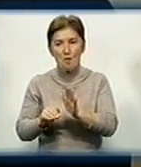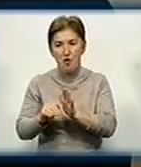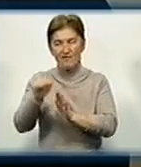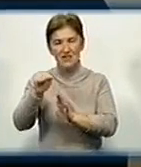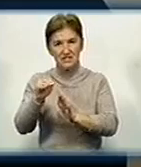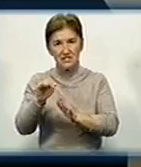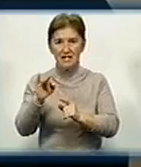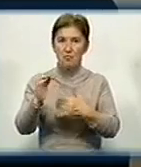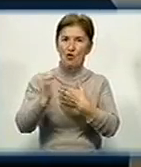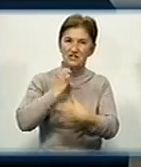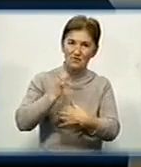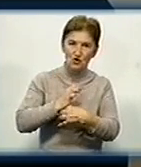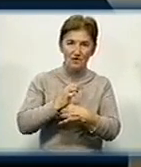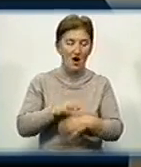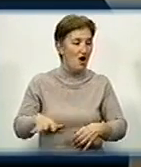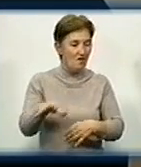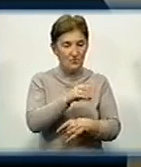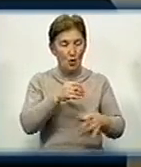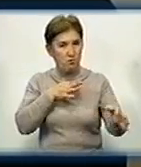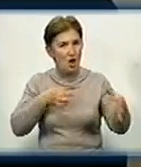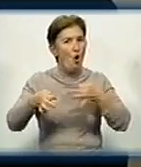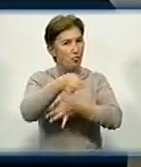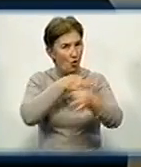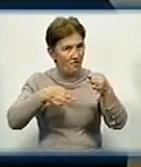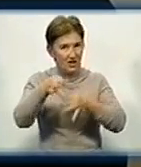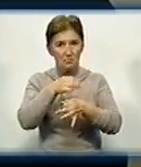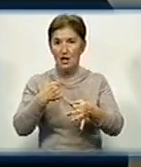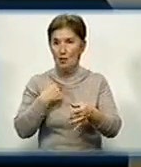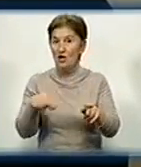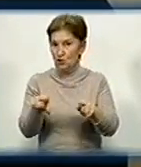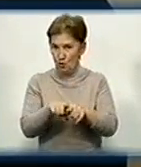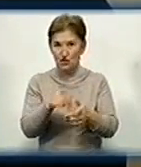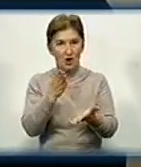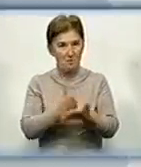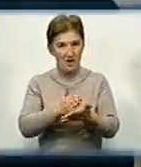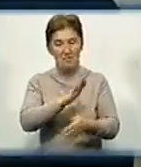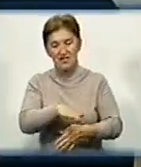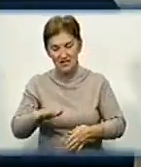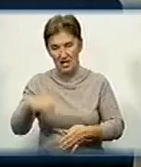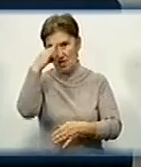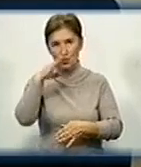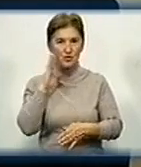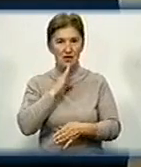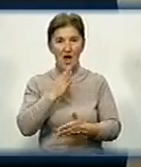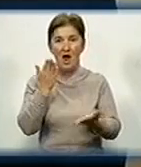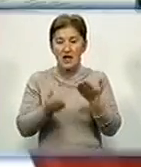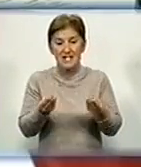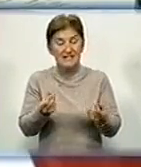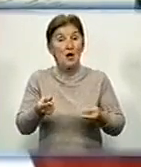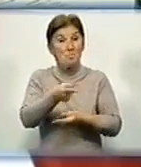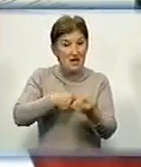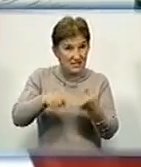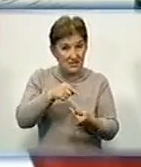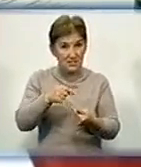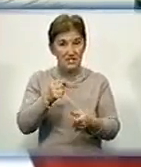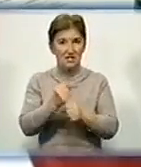поставщиків. І все було обговорено, і ми теж маємо родителів, маємо дітей. Якщо робиш бізнес в країні, треба думати о людях